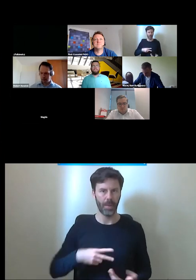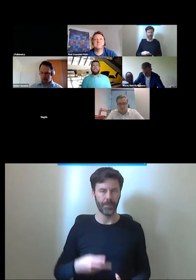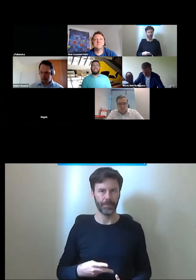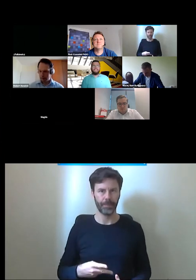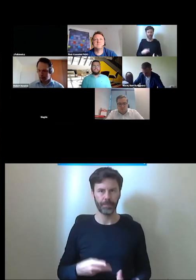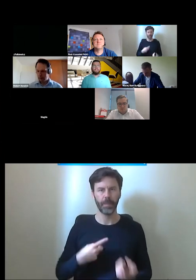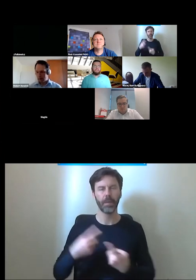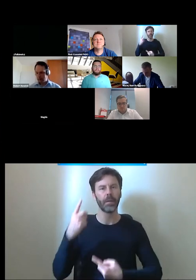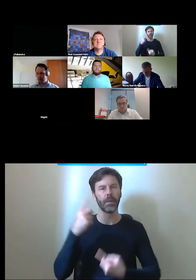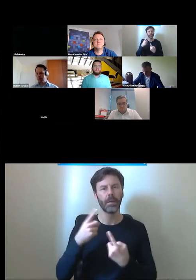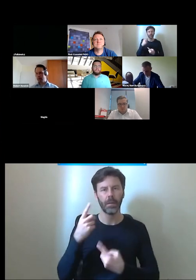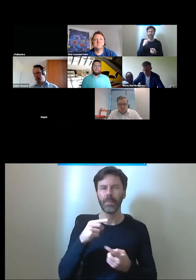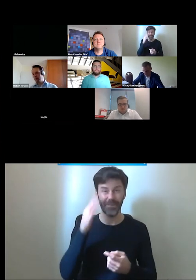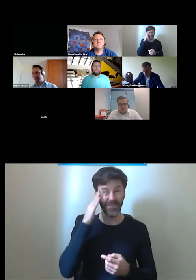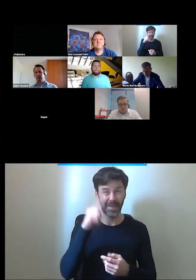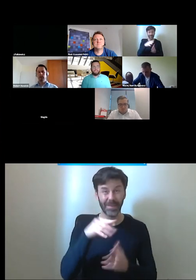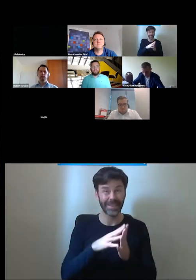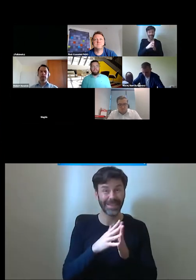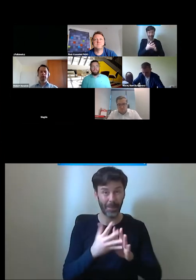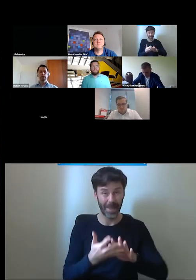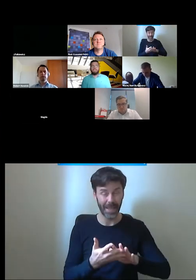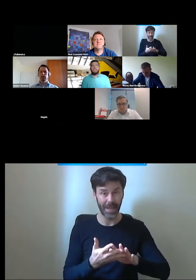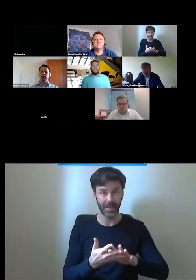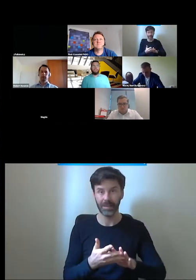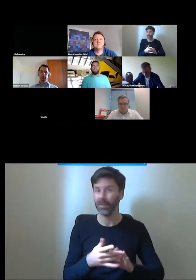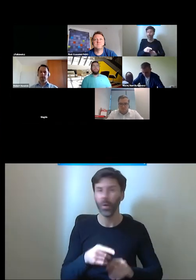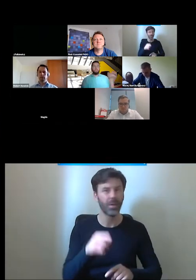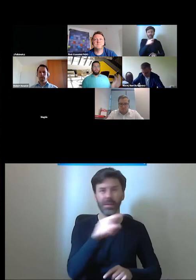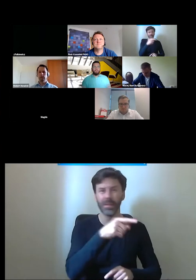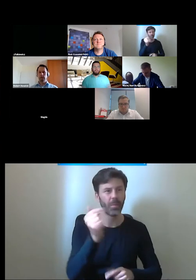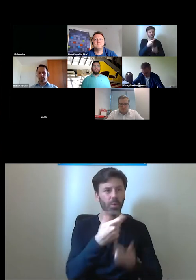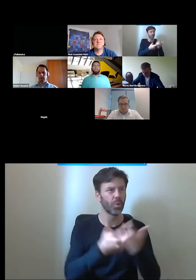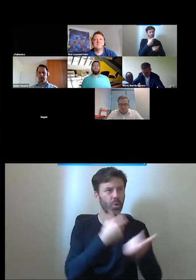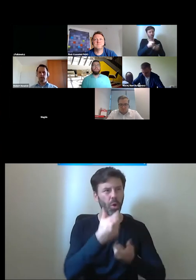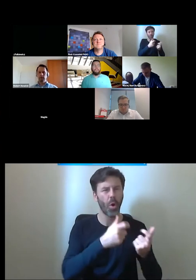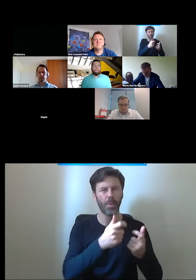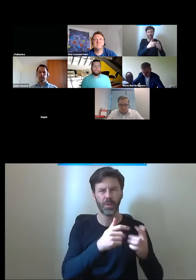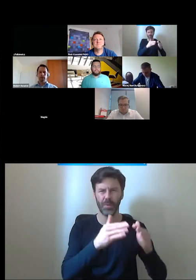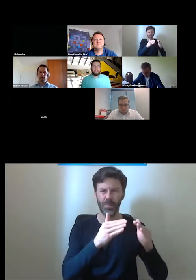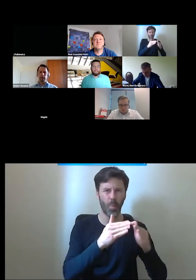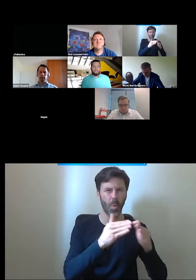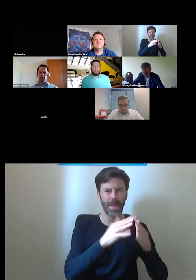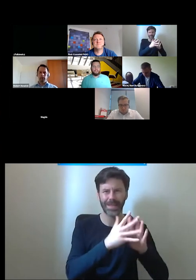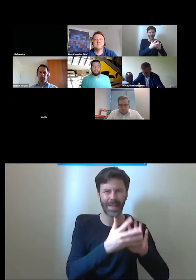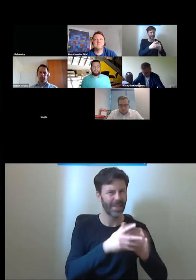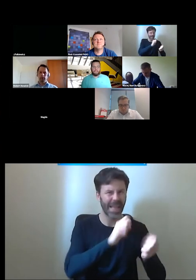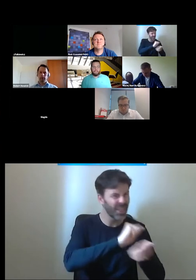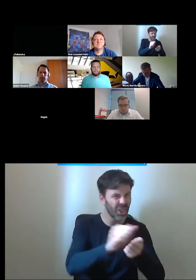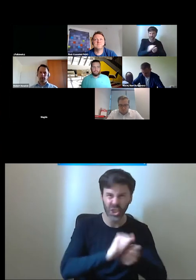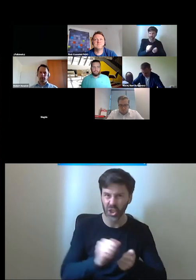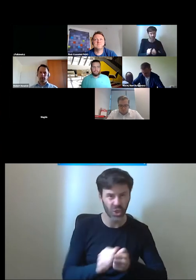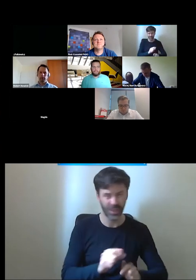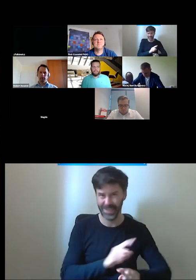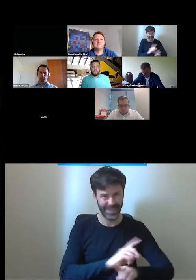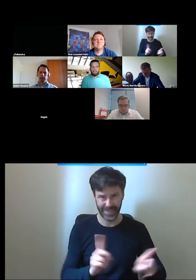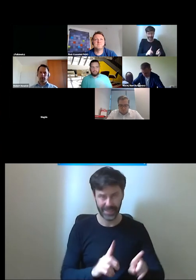o tych tkankach zabytkowych, gdzie naprawdę nie trzeba niszczyć, nie wiem, połowy budynku, żeby zaimplementować jakieś